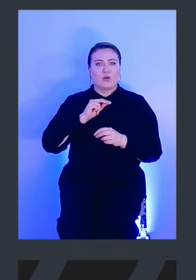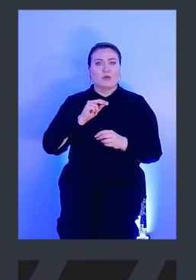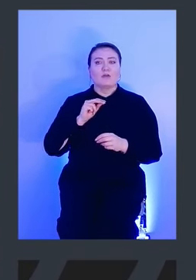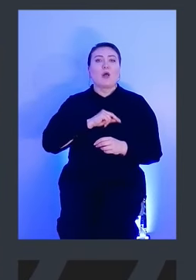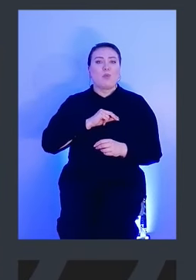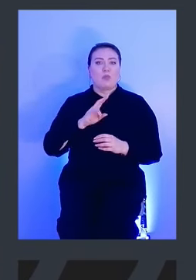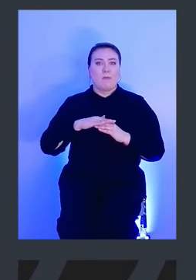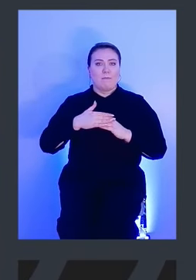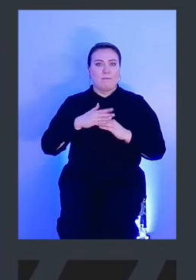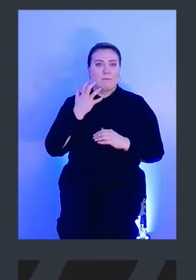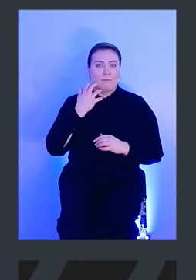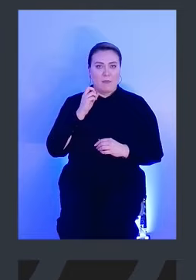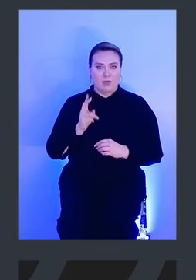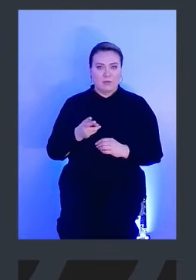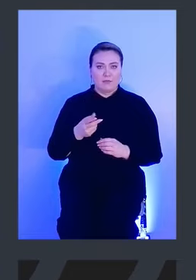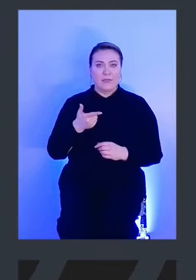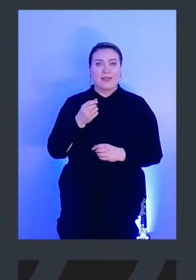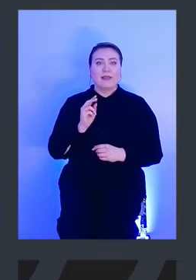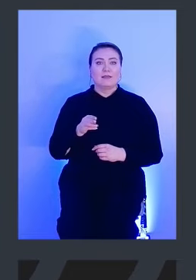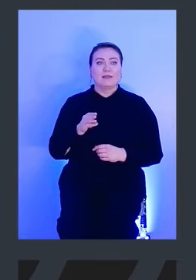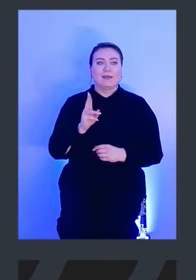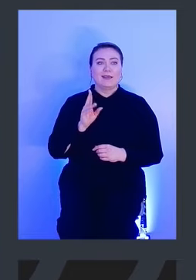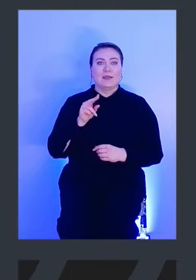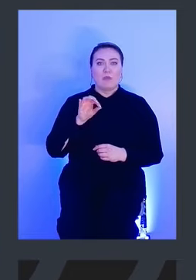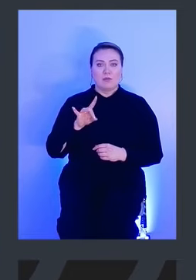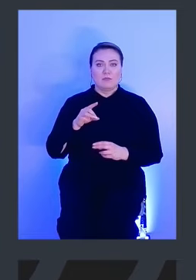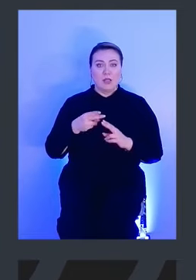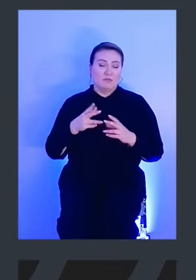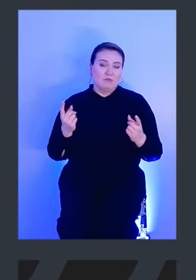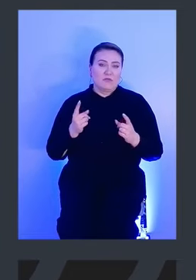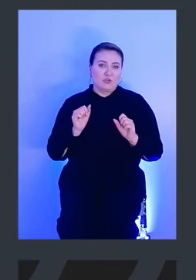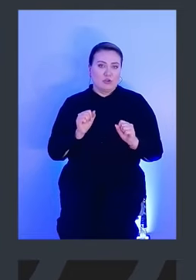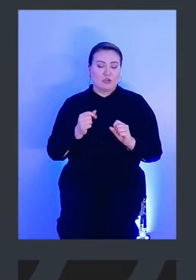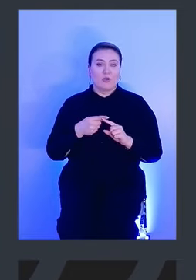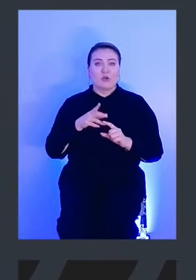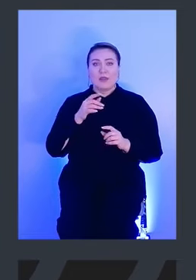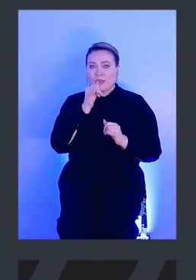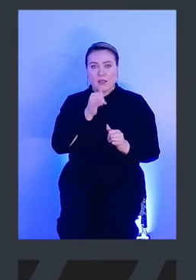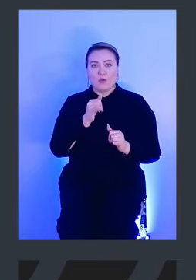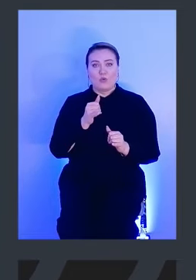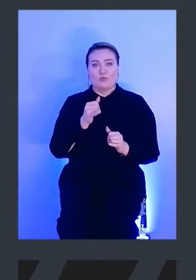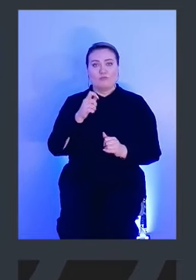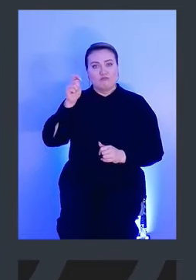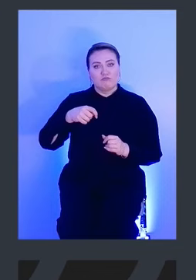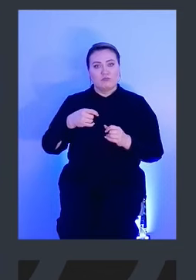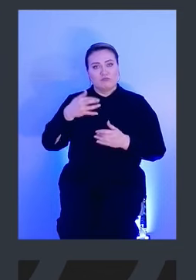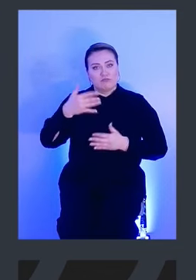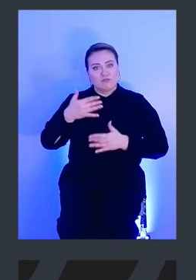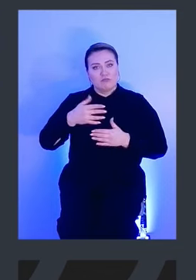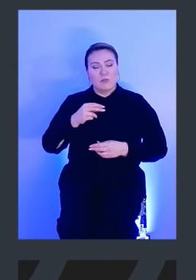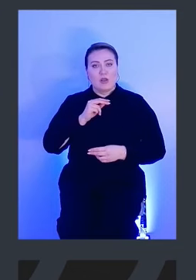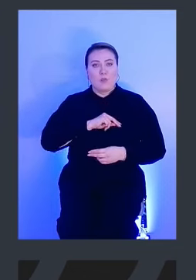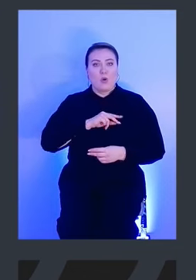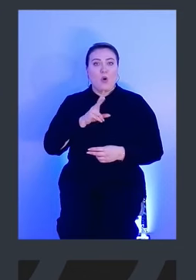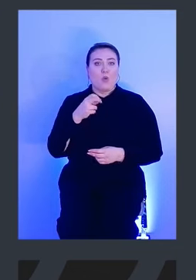Довольно популярное средство защиты, то есть оно не дает запускать неподписанный код. И